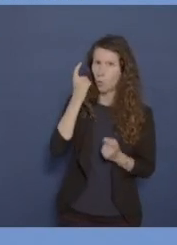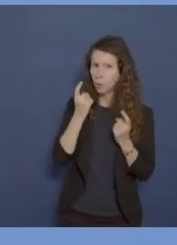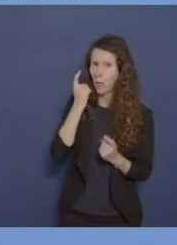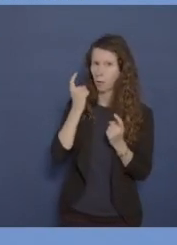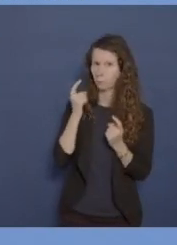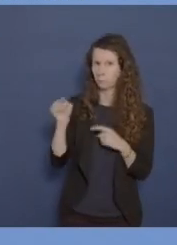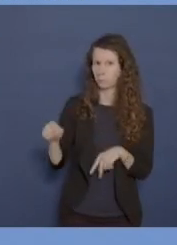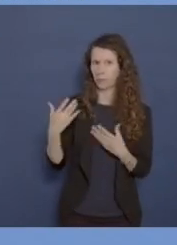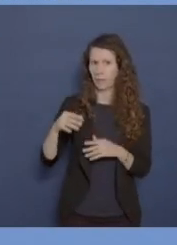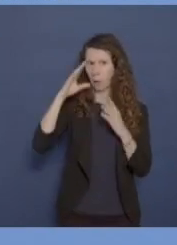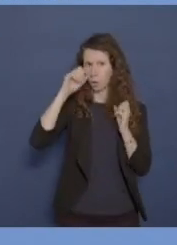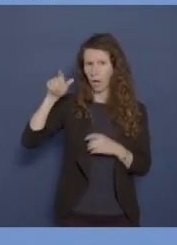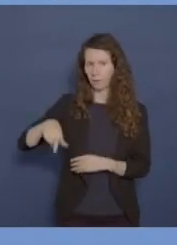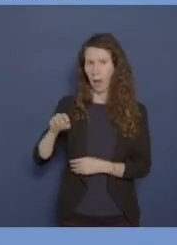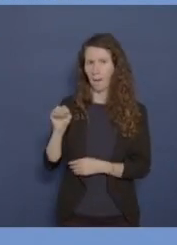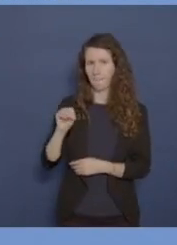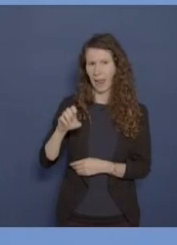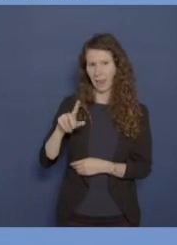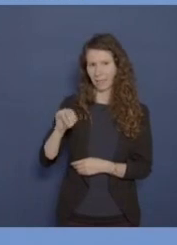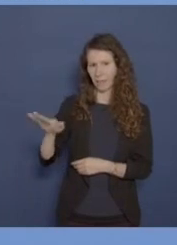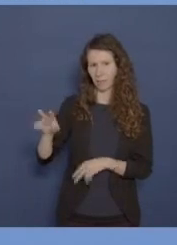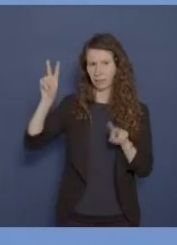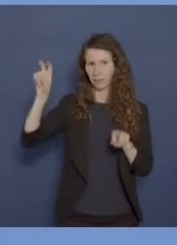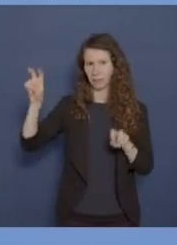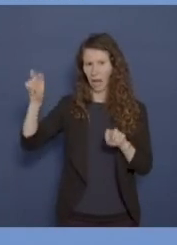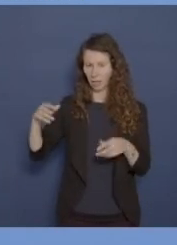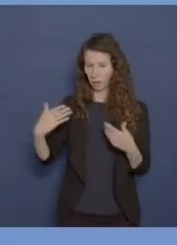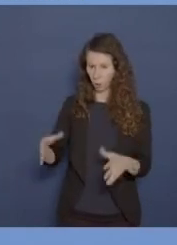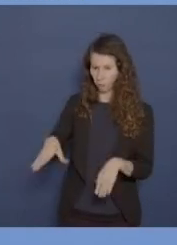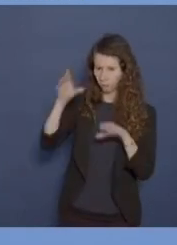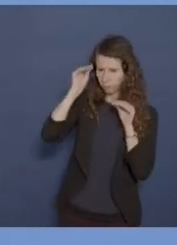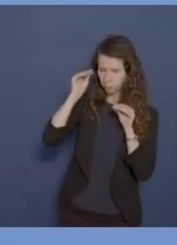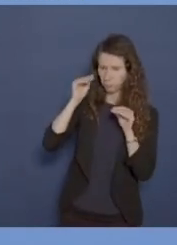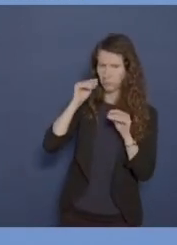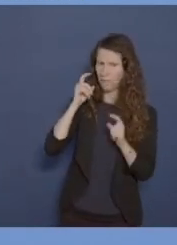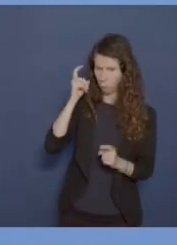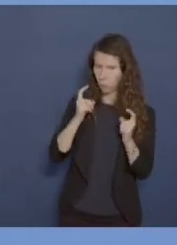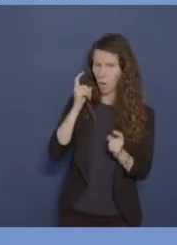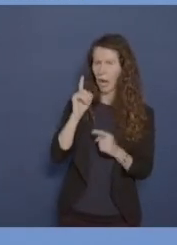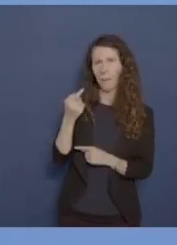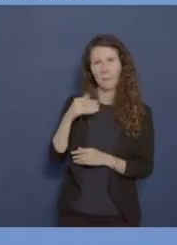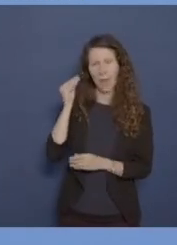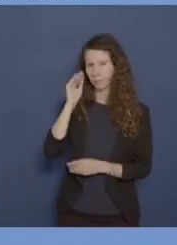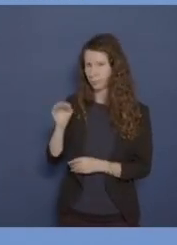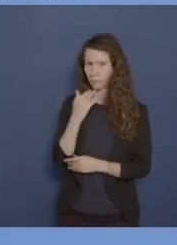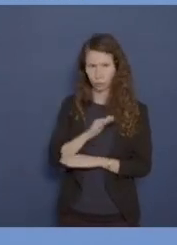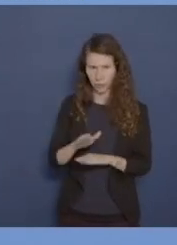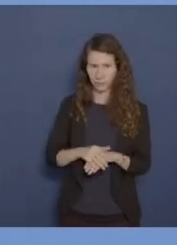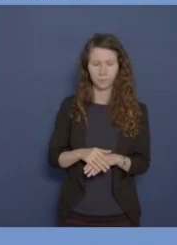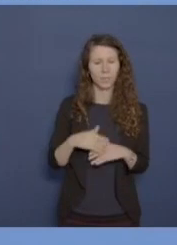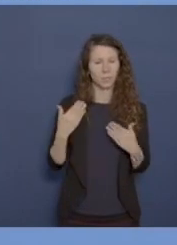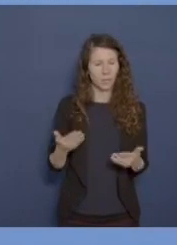Äußerungen von Botschafter Mjelnik. Ich will das aber gar nicht weiter kommentieren, sondern vielleicht etwas zum Hintergrund dieses